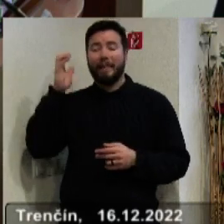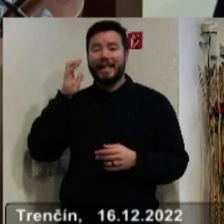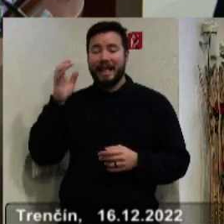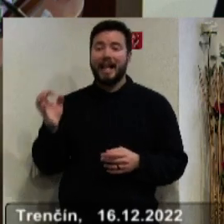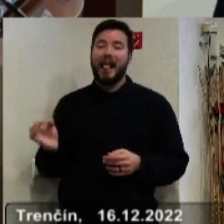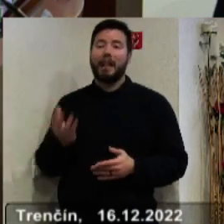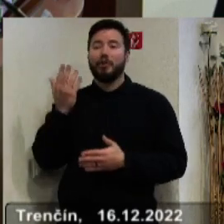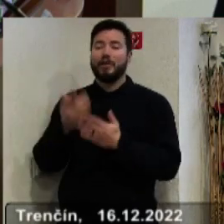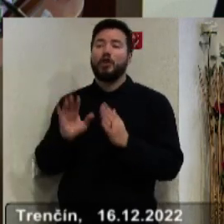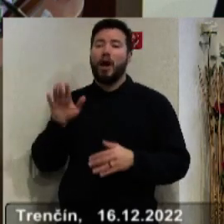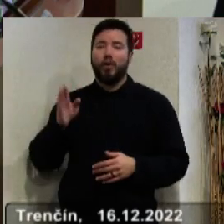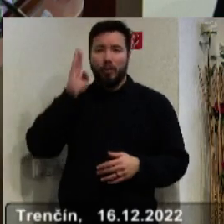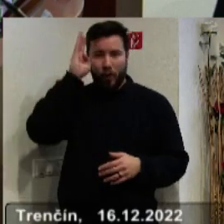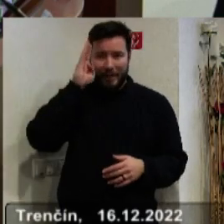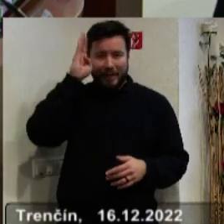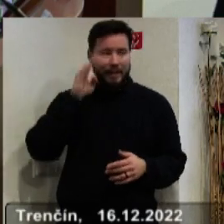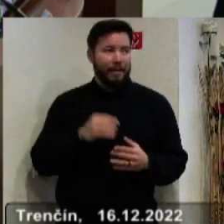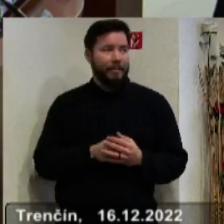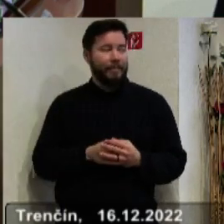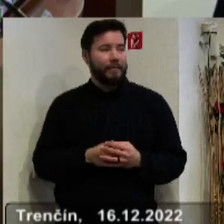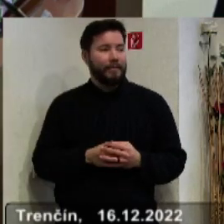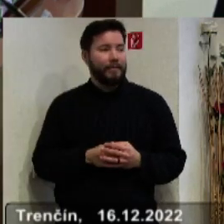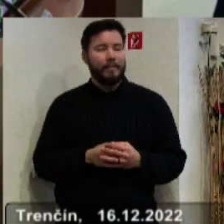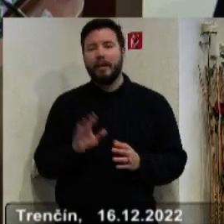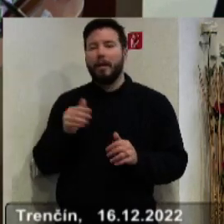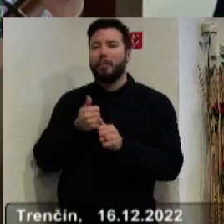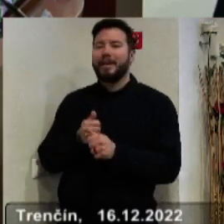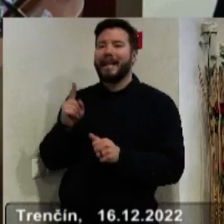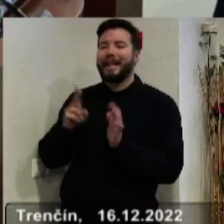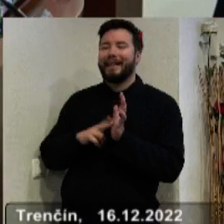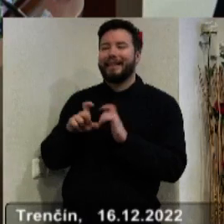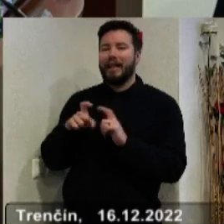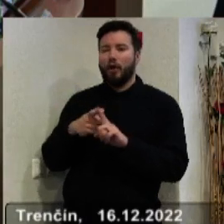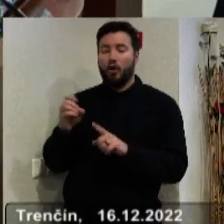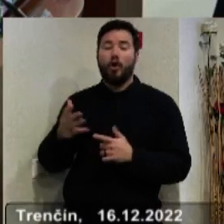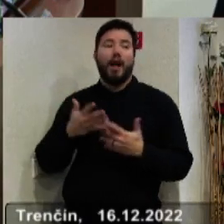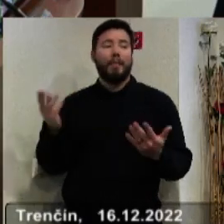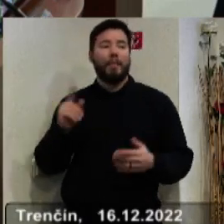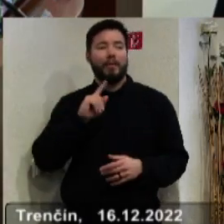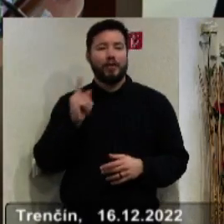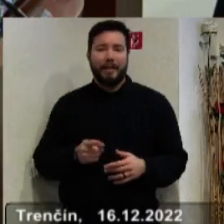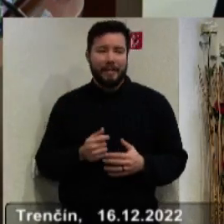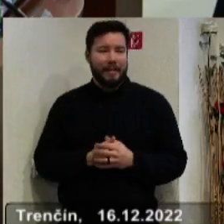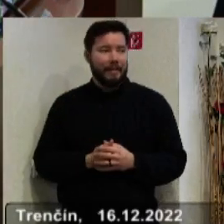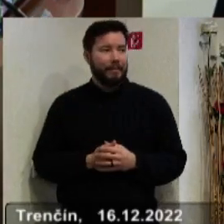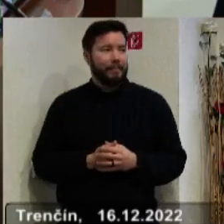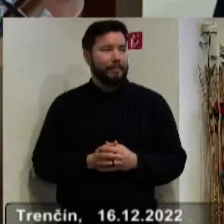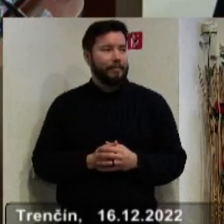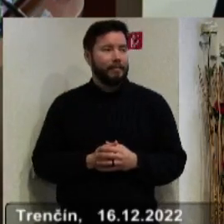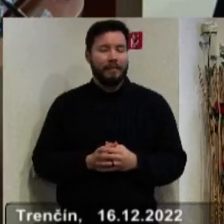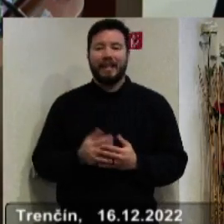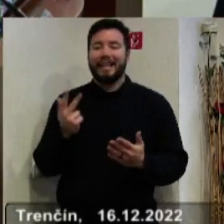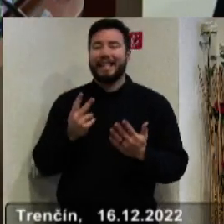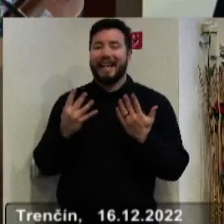lepšie ako Bojnice, hovorím podľa Ineka, alebo Povážská Bystrica. A propos